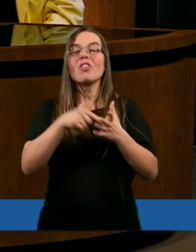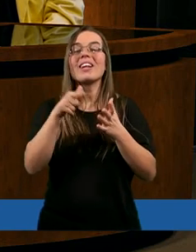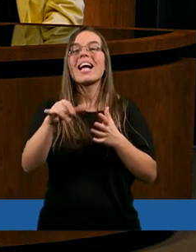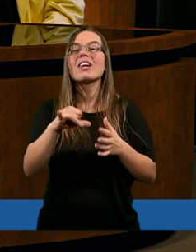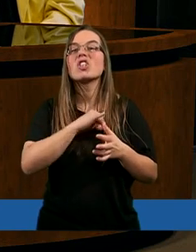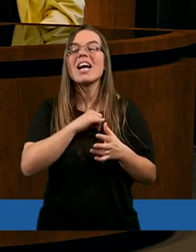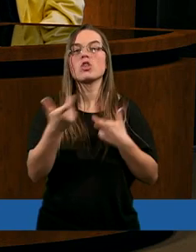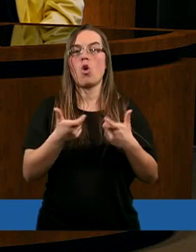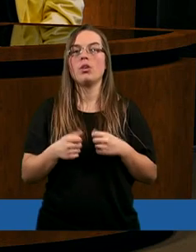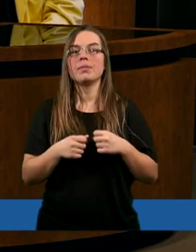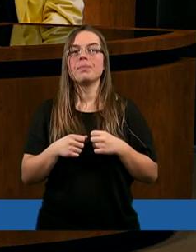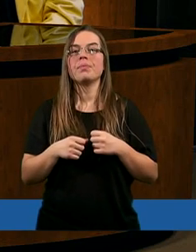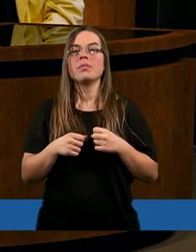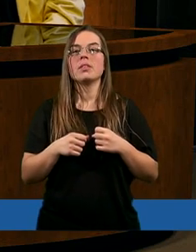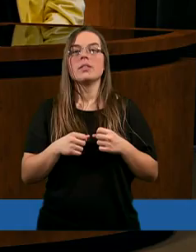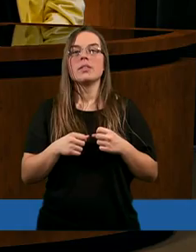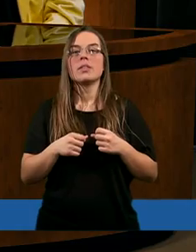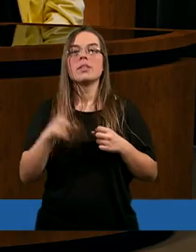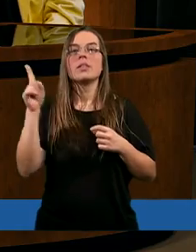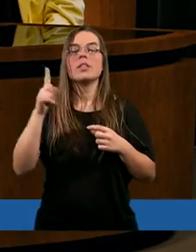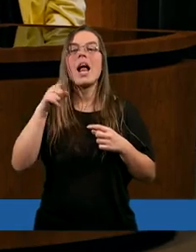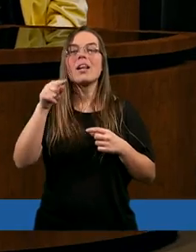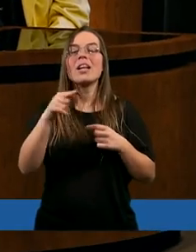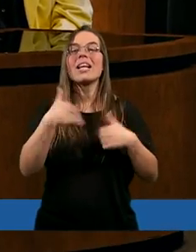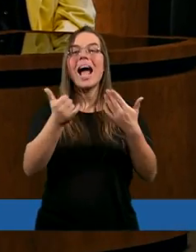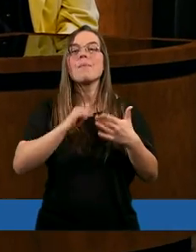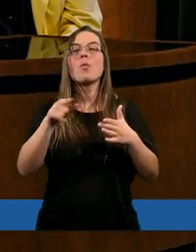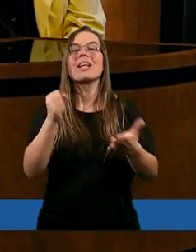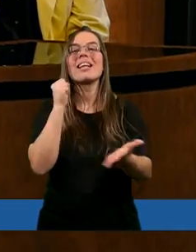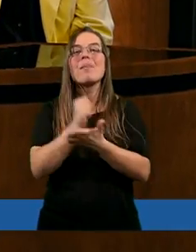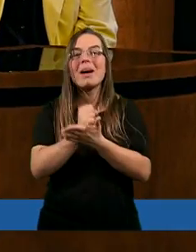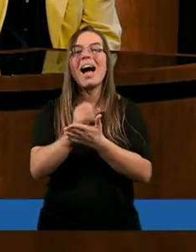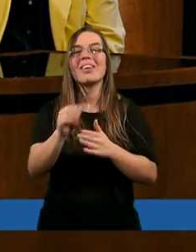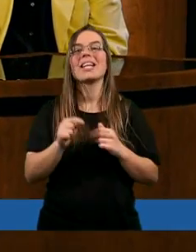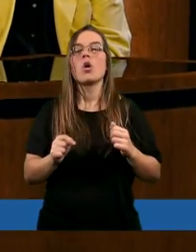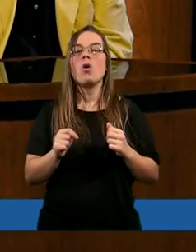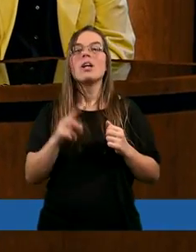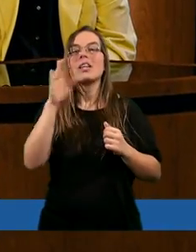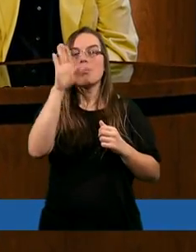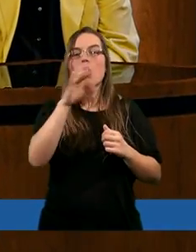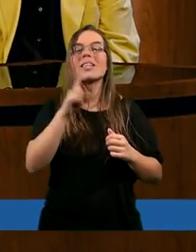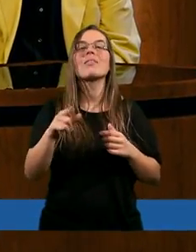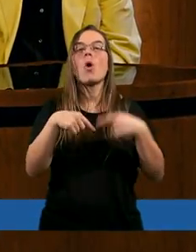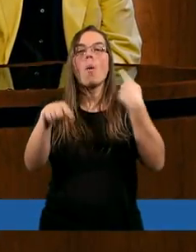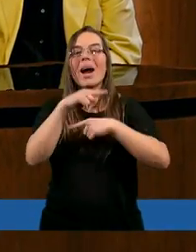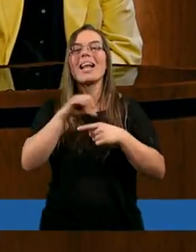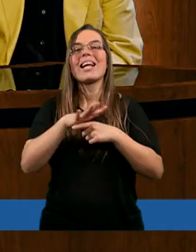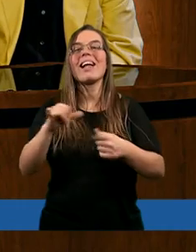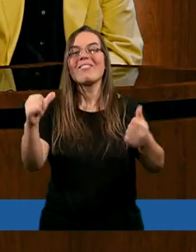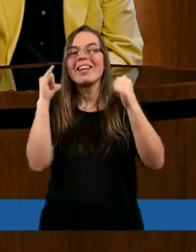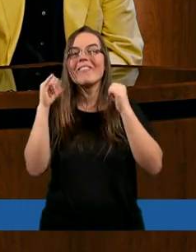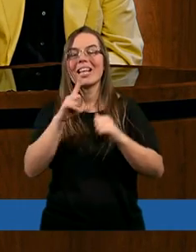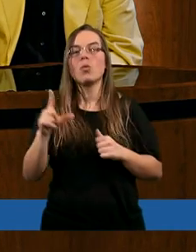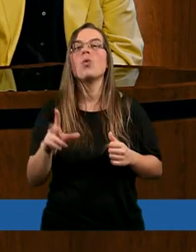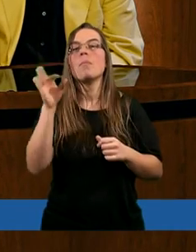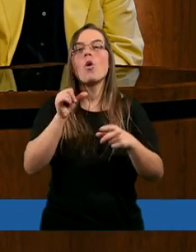grzeszność. No, jeżeli sobie zdajemy z niej sprawę. Każde spotkanie z Bogiem obraca nas w pył,